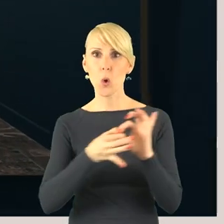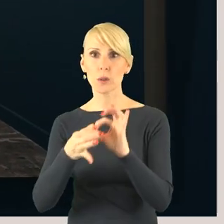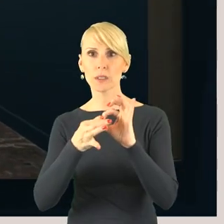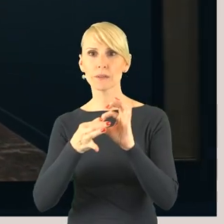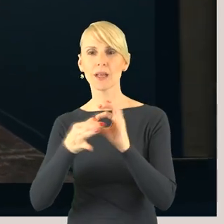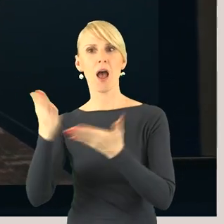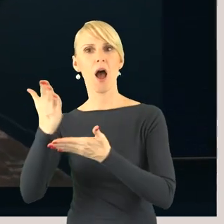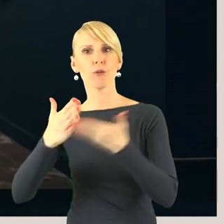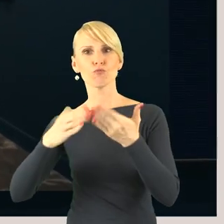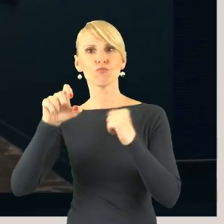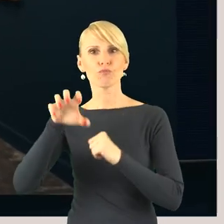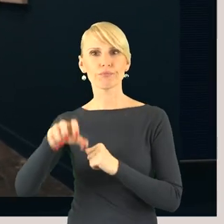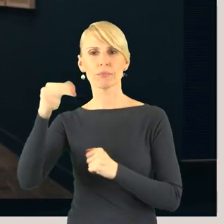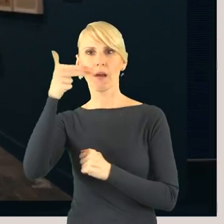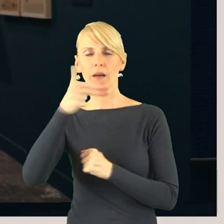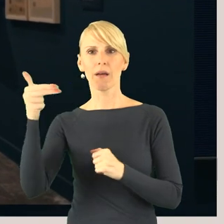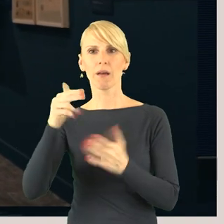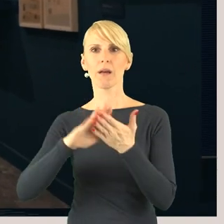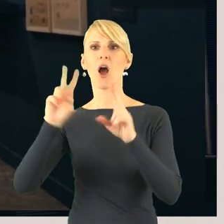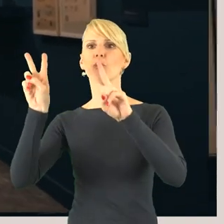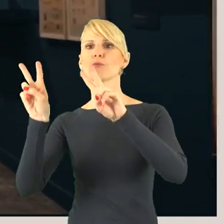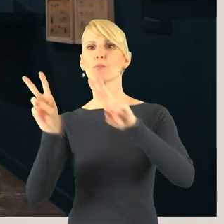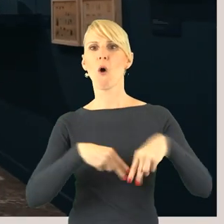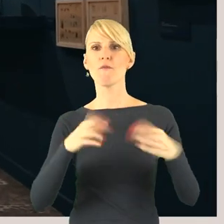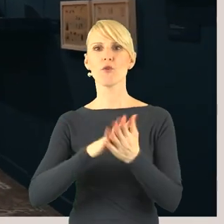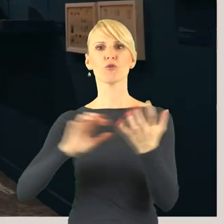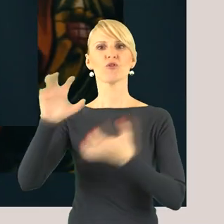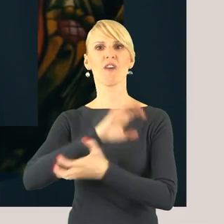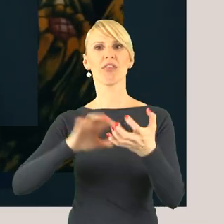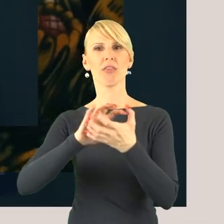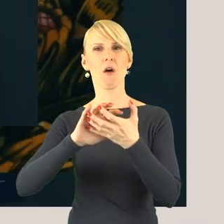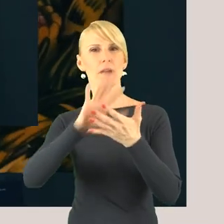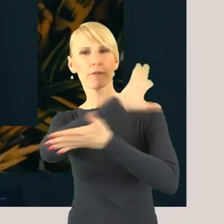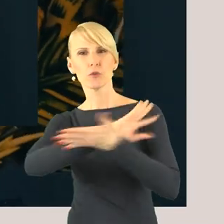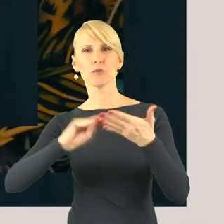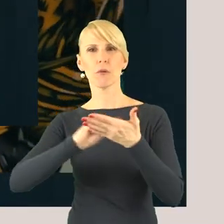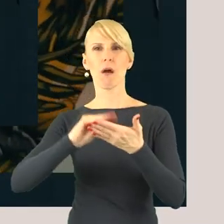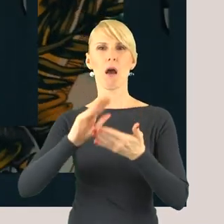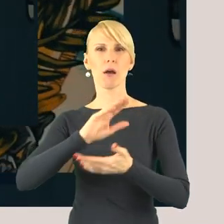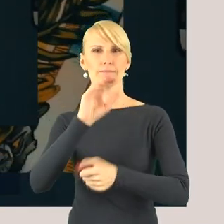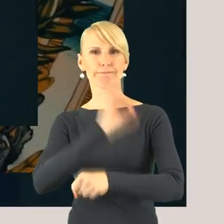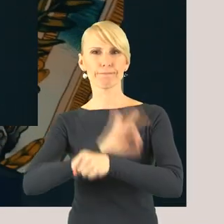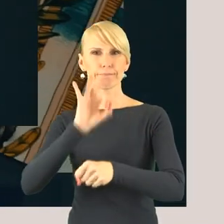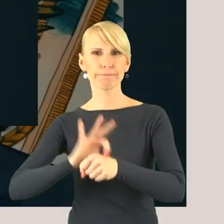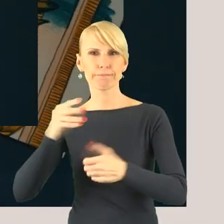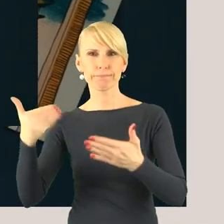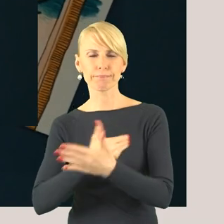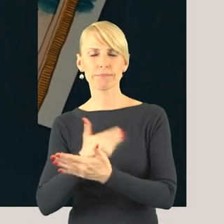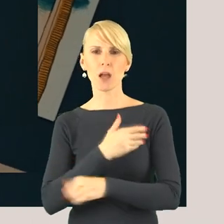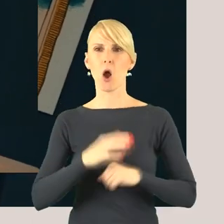wizualnie z innymi przestrzeniami wystawy, jest sekcja zatytułowana Światowy powrót ikony designu.